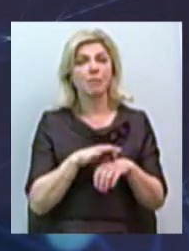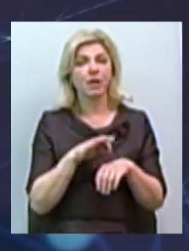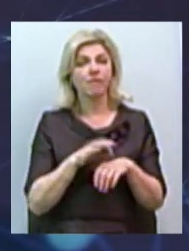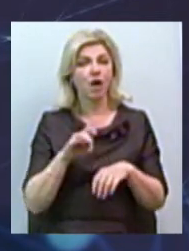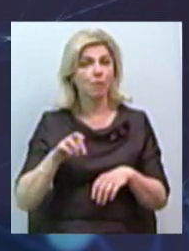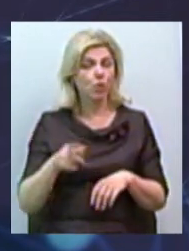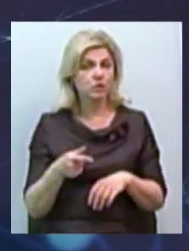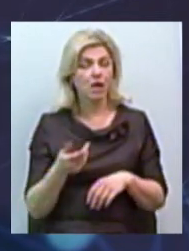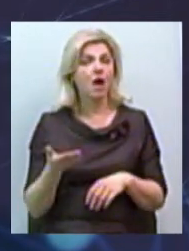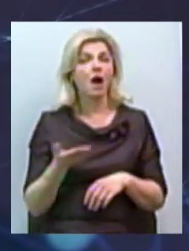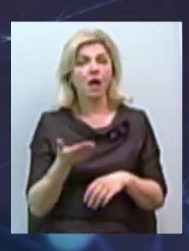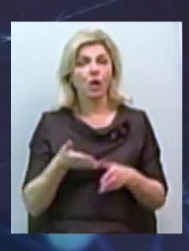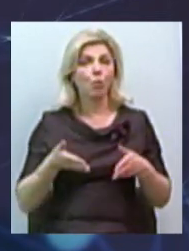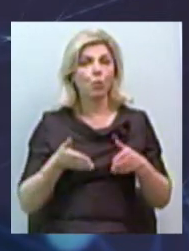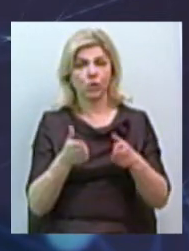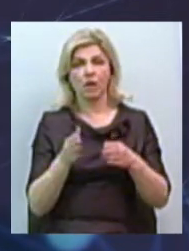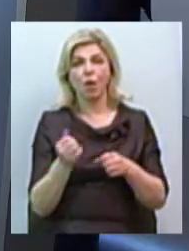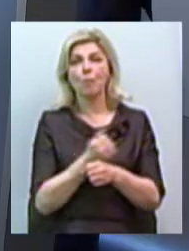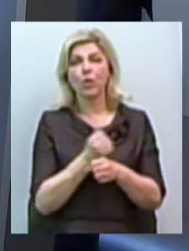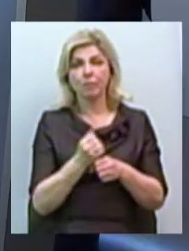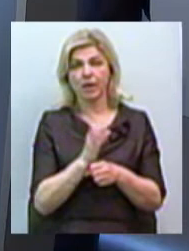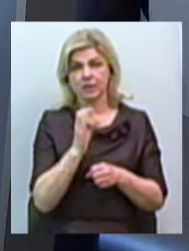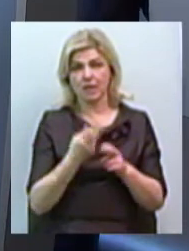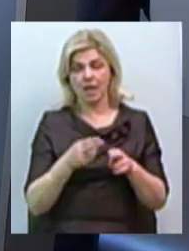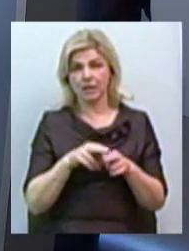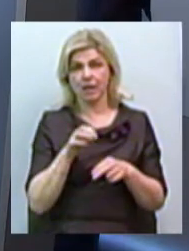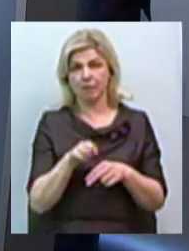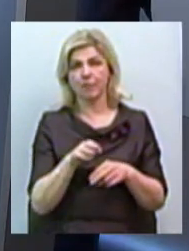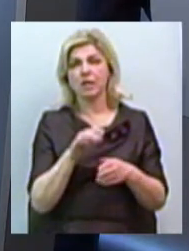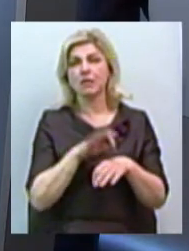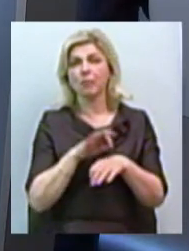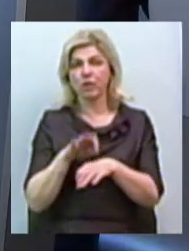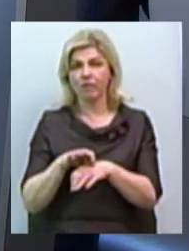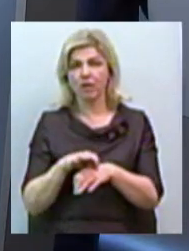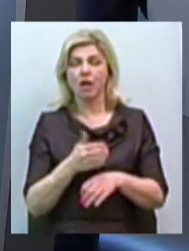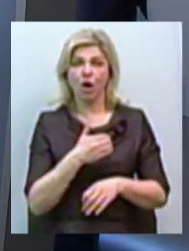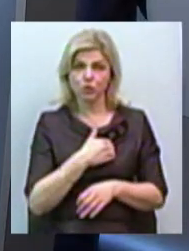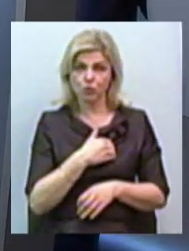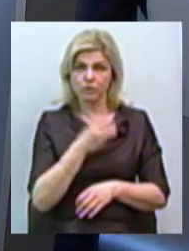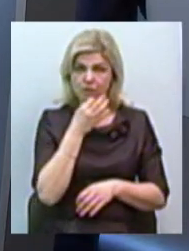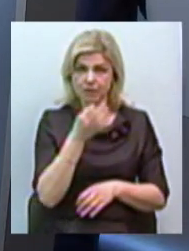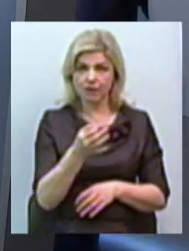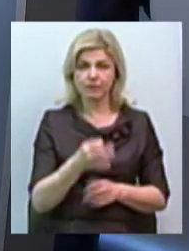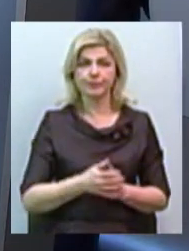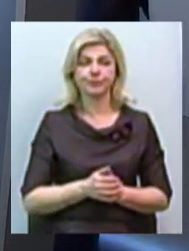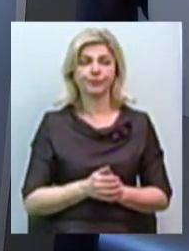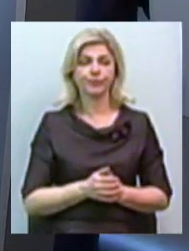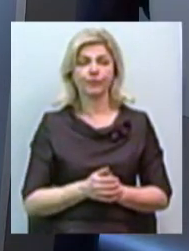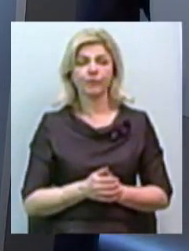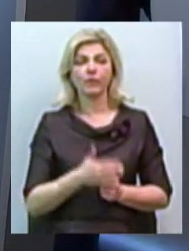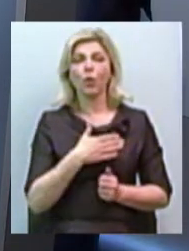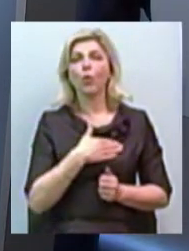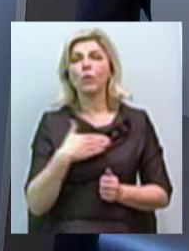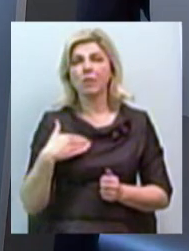які піти боротьби з цим заболіванням? Нескільки слів хочу сказати. Молочна железна –